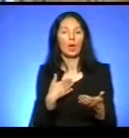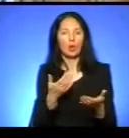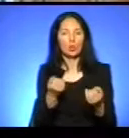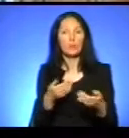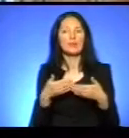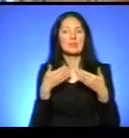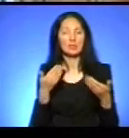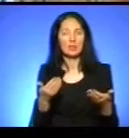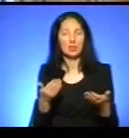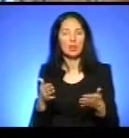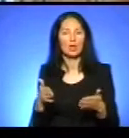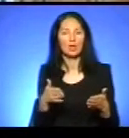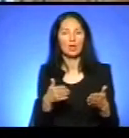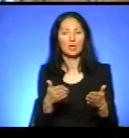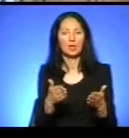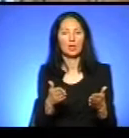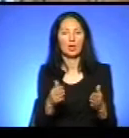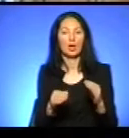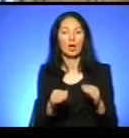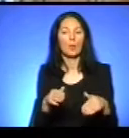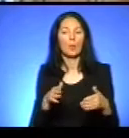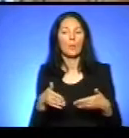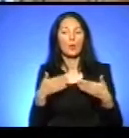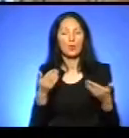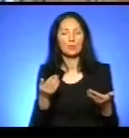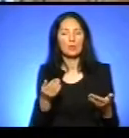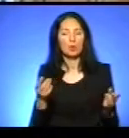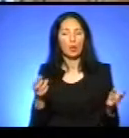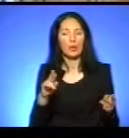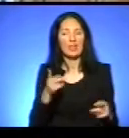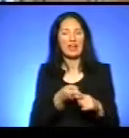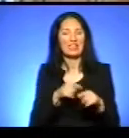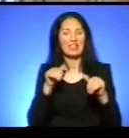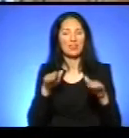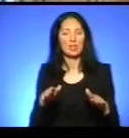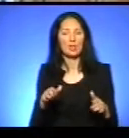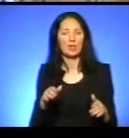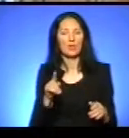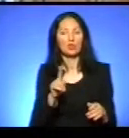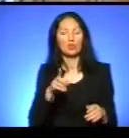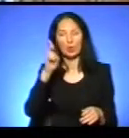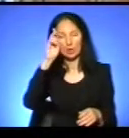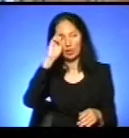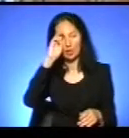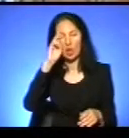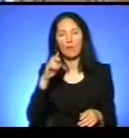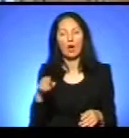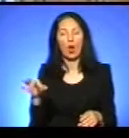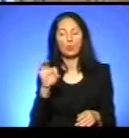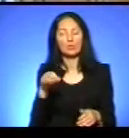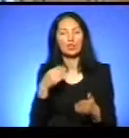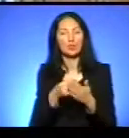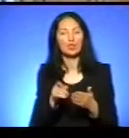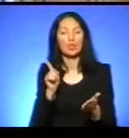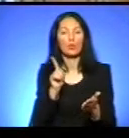розроблення пропозиції, як це вирішити. А саме, що держава або обласний бюджет